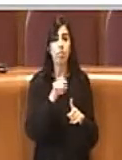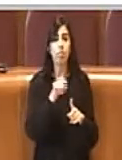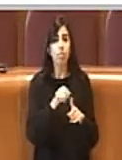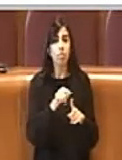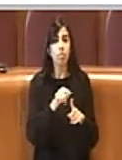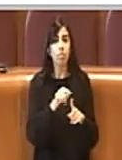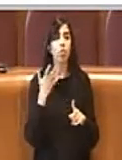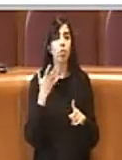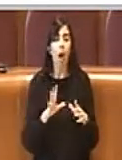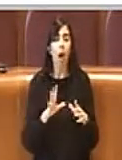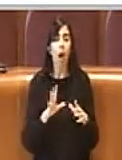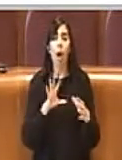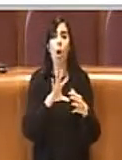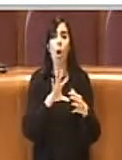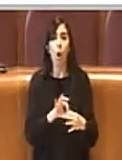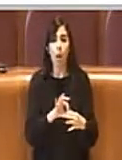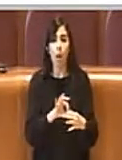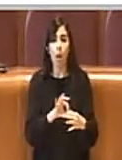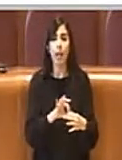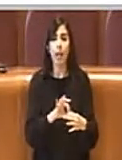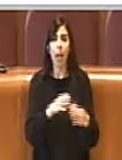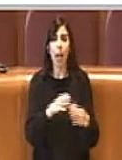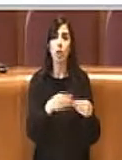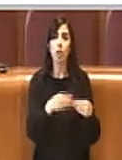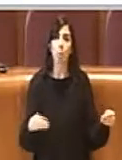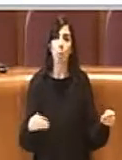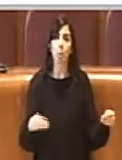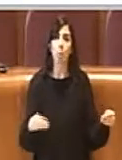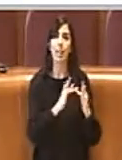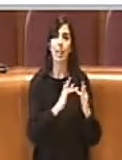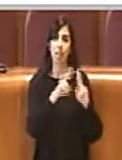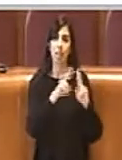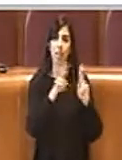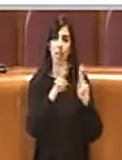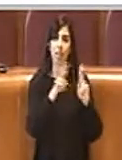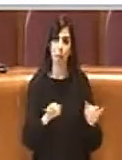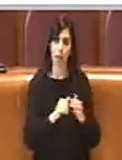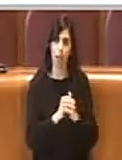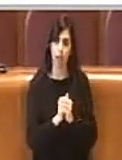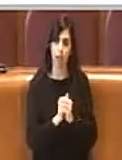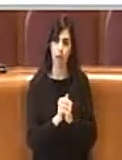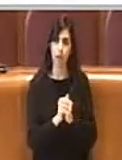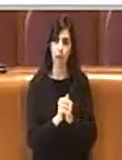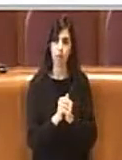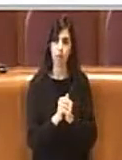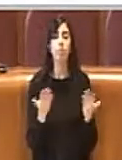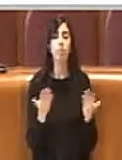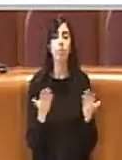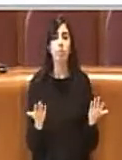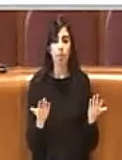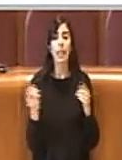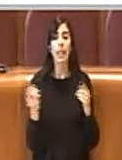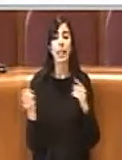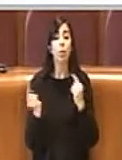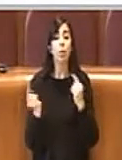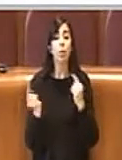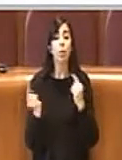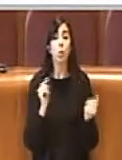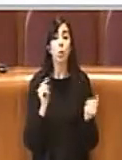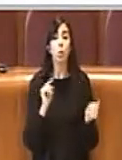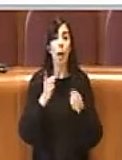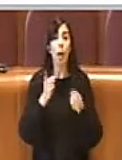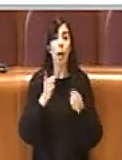collegati o connessi a degli strumenti informatici. quindi la discussione politica che che